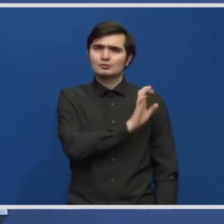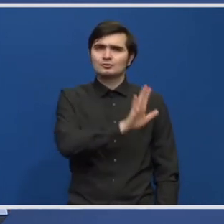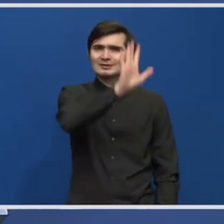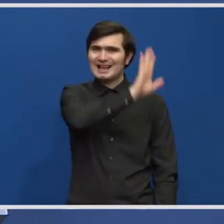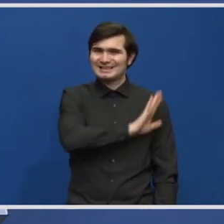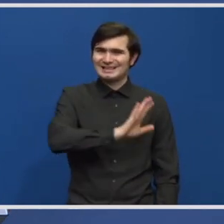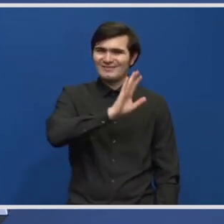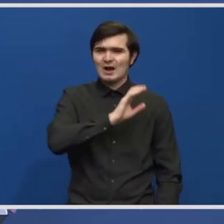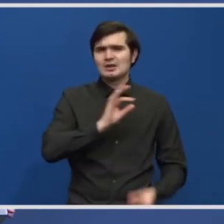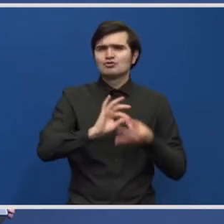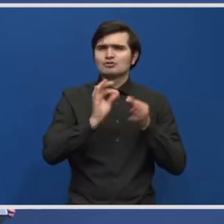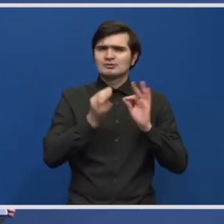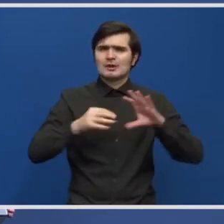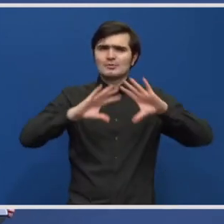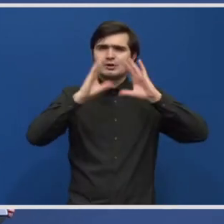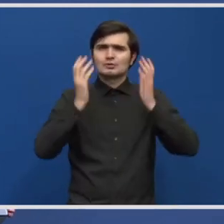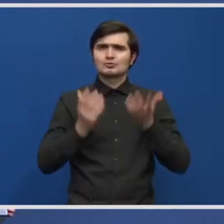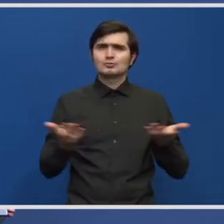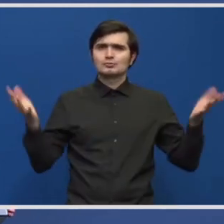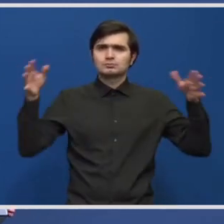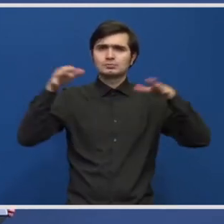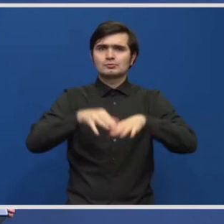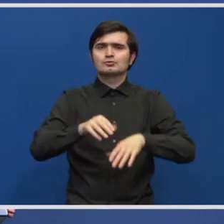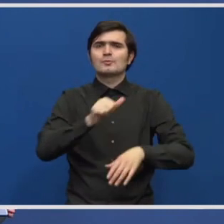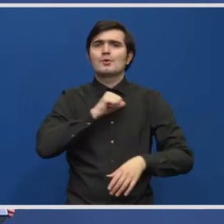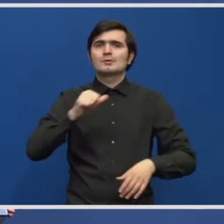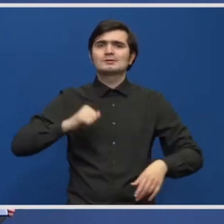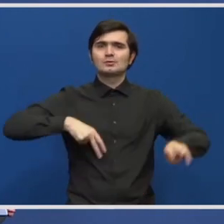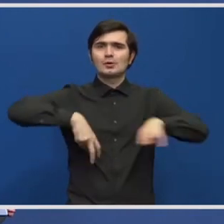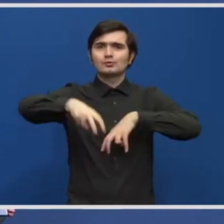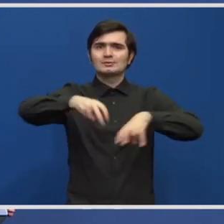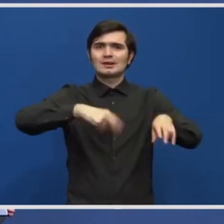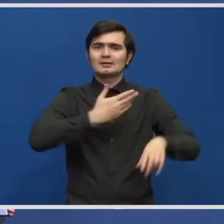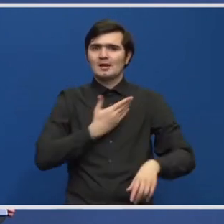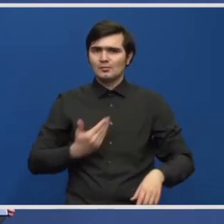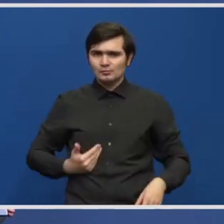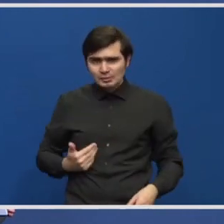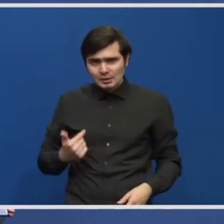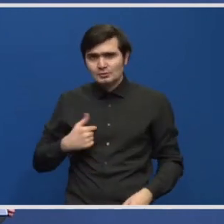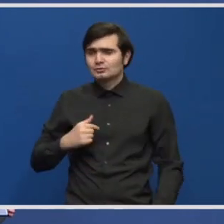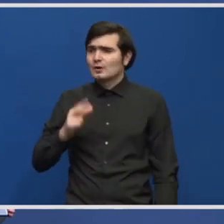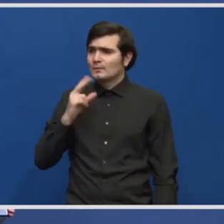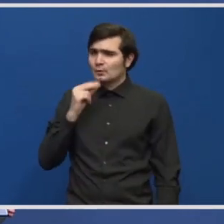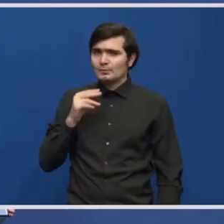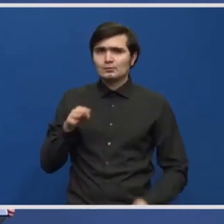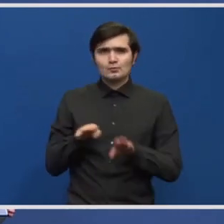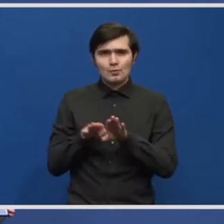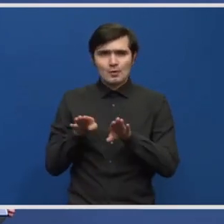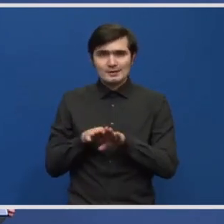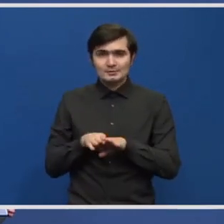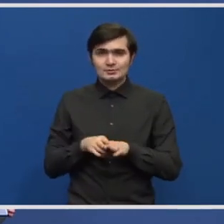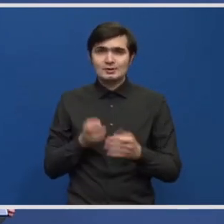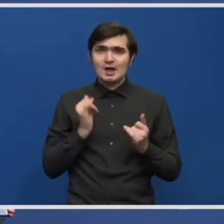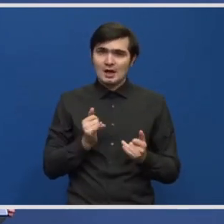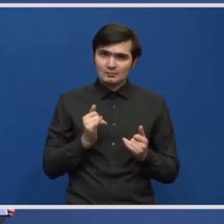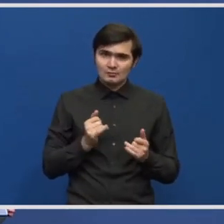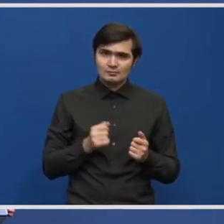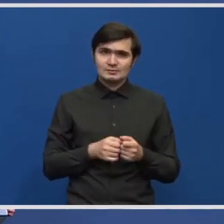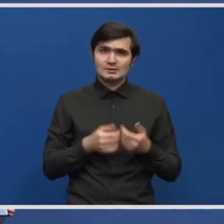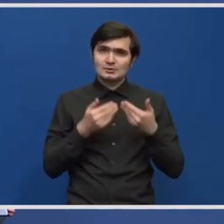atunci se adună totul pe o singură autostradă care merge către București. Și am vorbit cu colegii să demarăm de acum